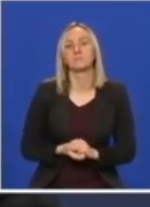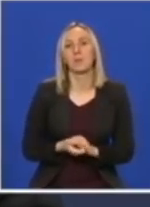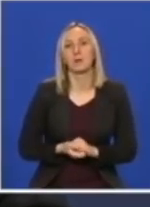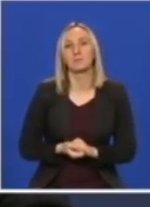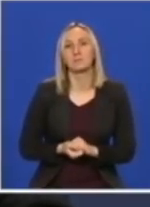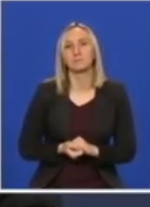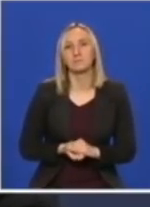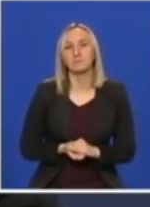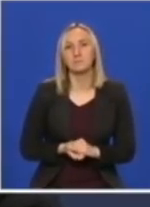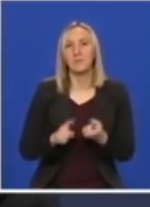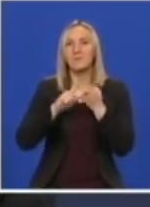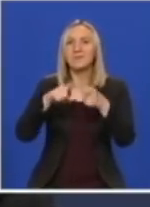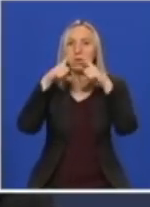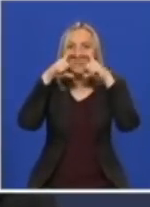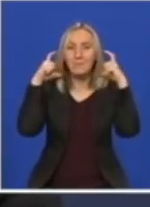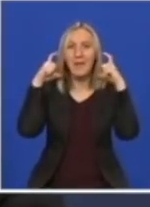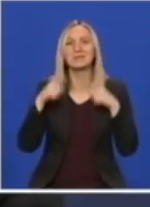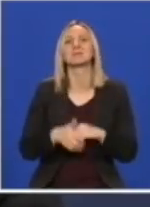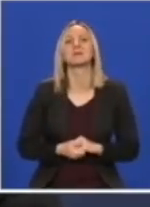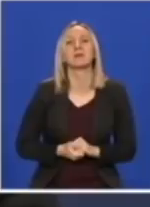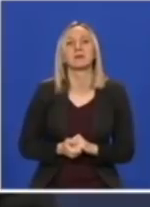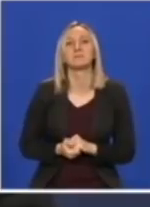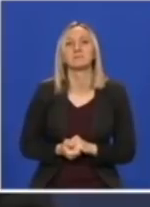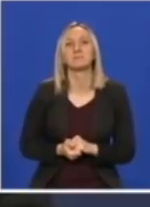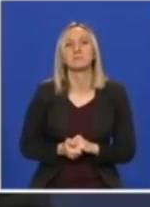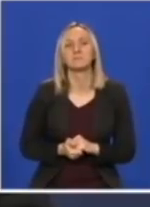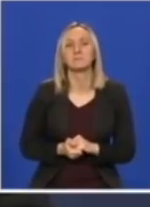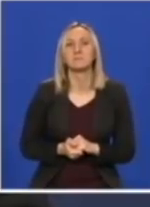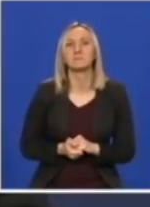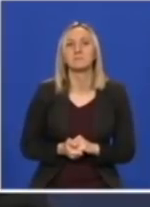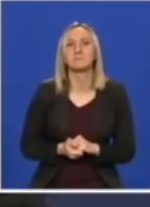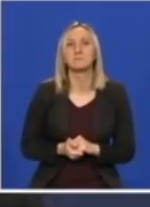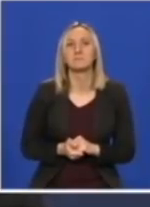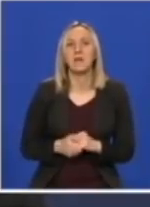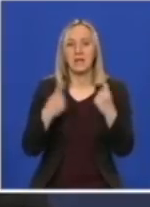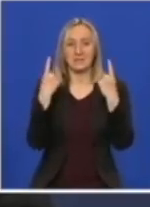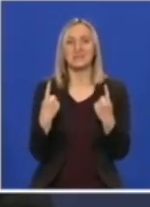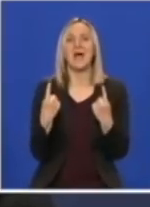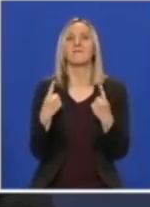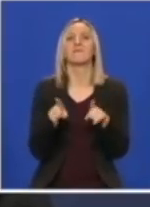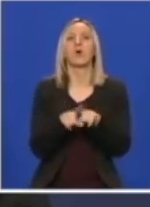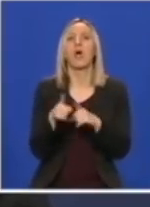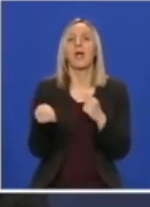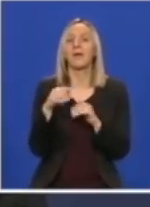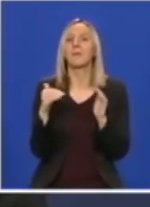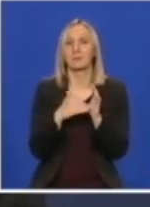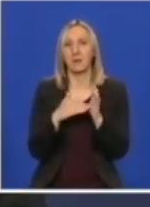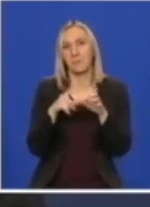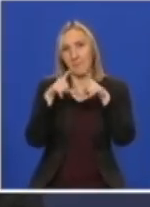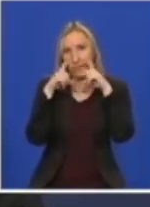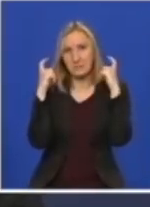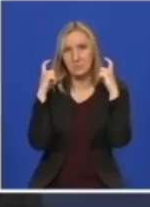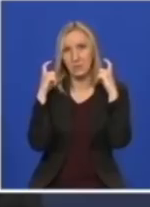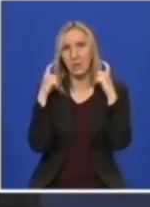Što se tiče nošenja maski, stav naših kolega je da se nose maske, to je